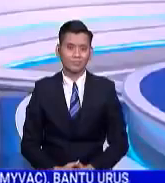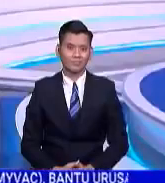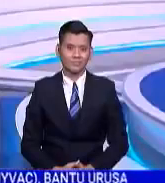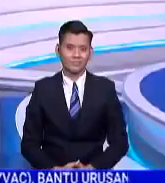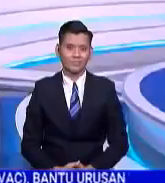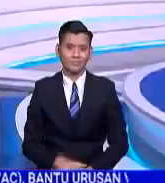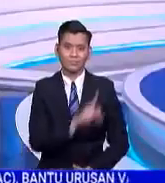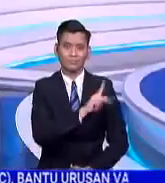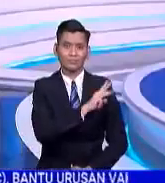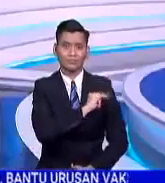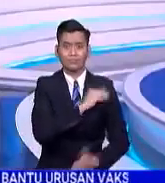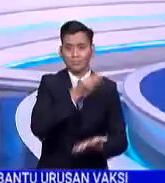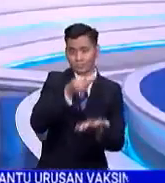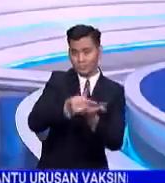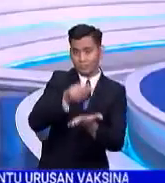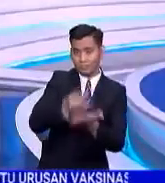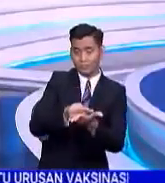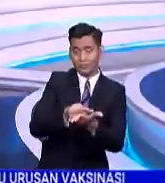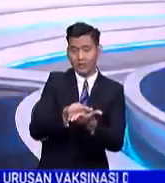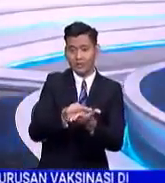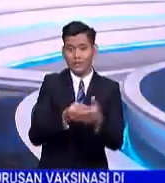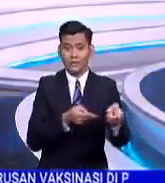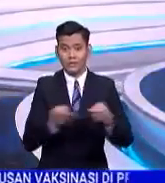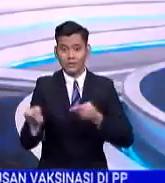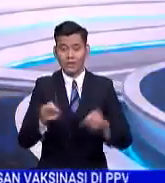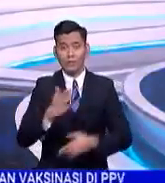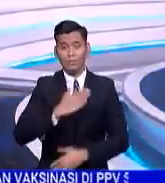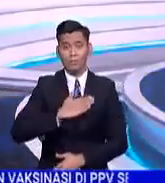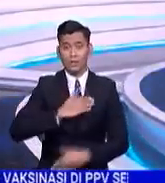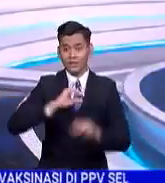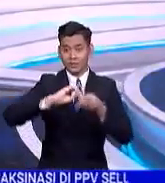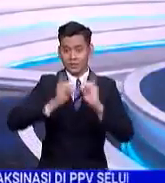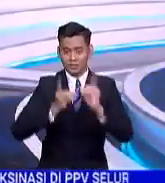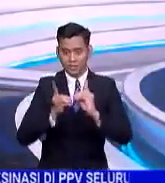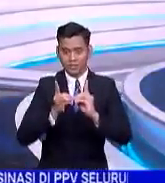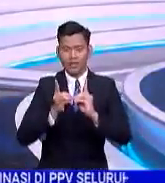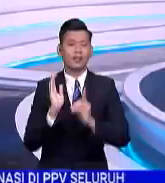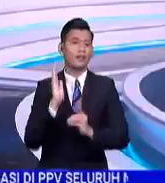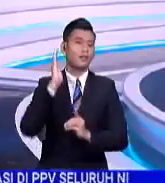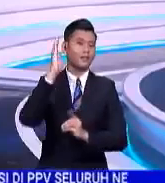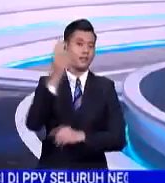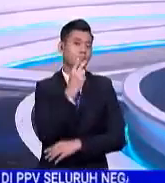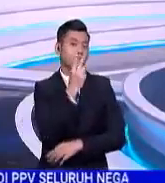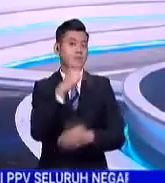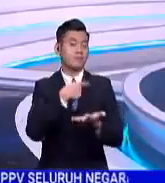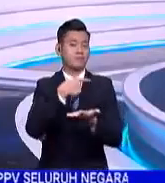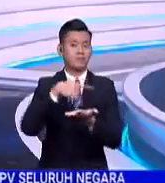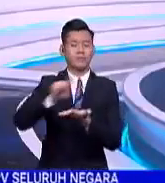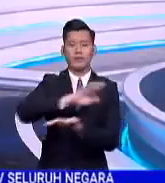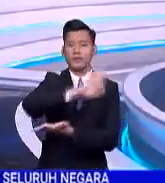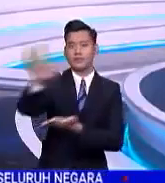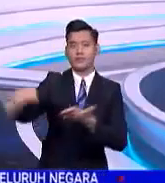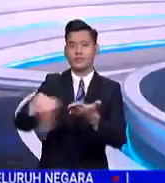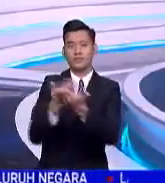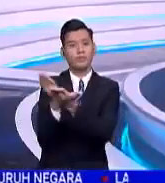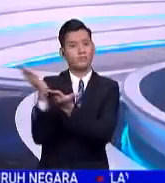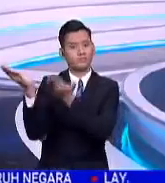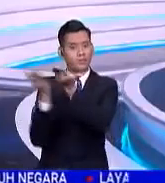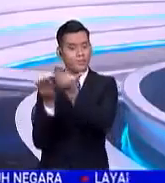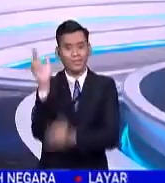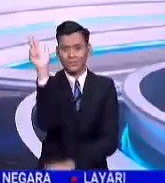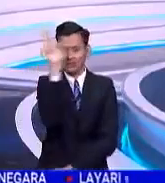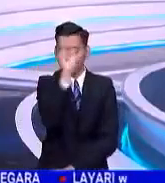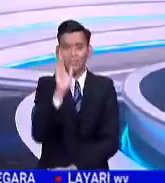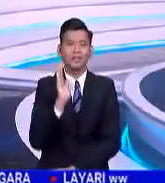Kementerian Keuangan menerusi inisiatif MyDigital akan memastikan pembayaran bagi semua perkhidmatan kerajaan